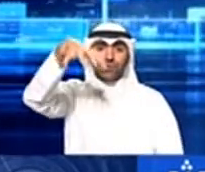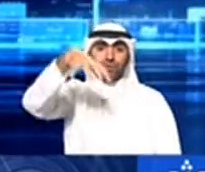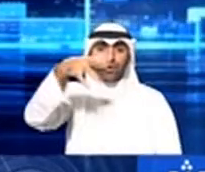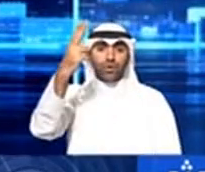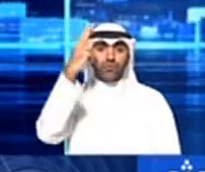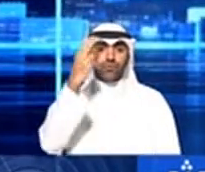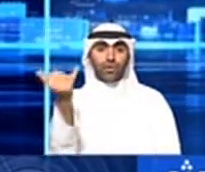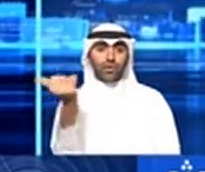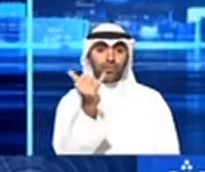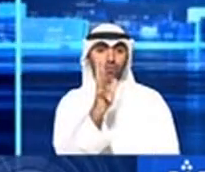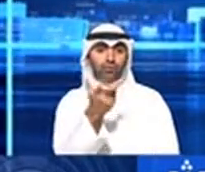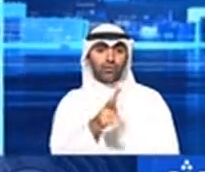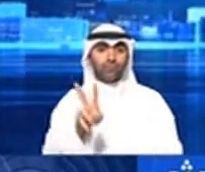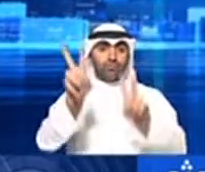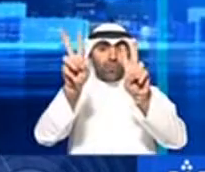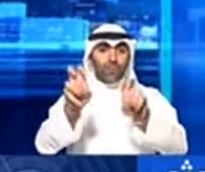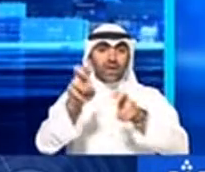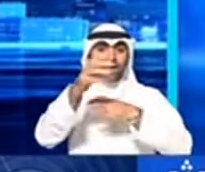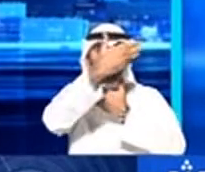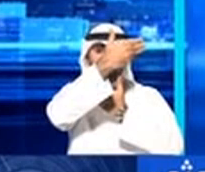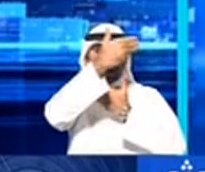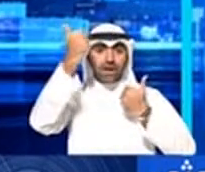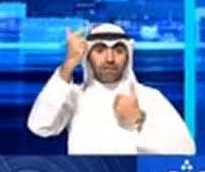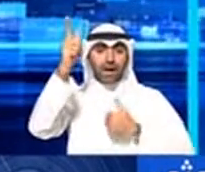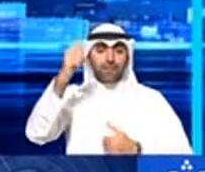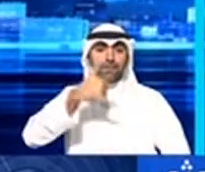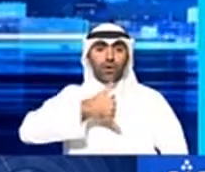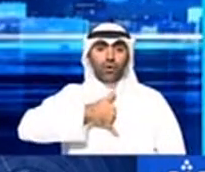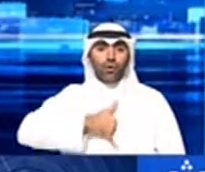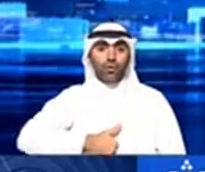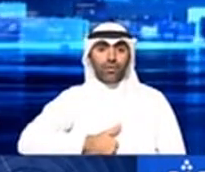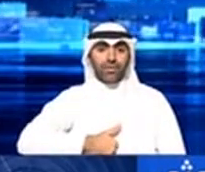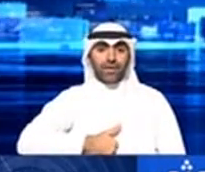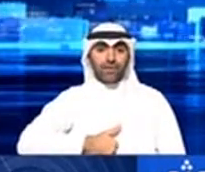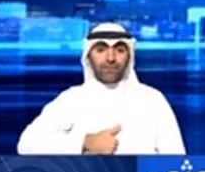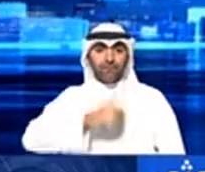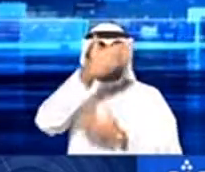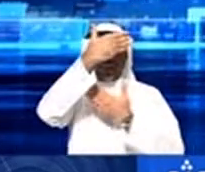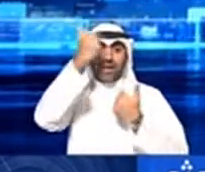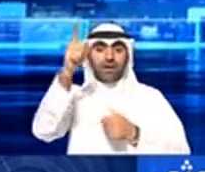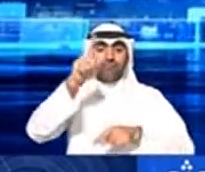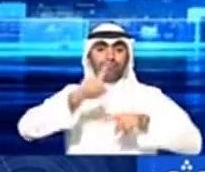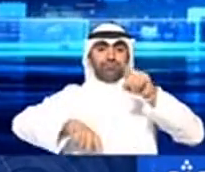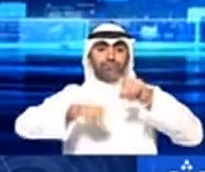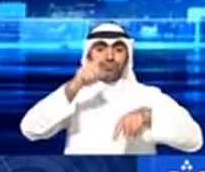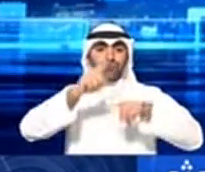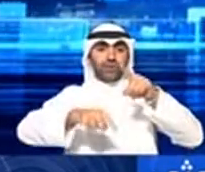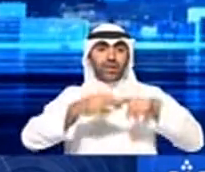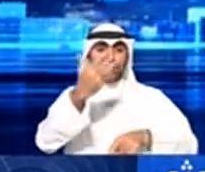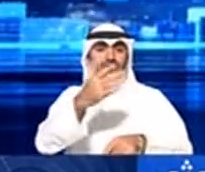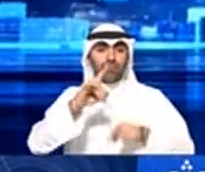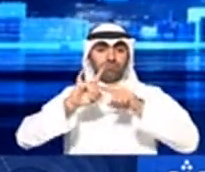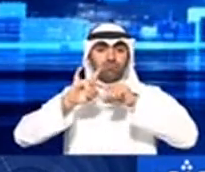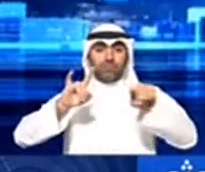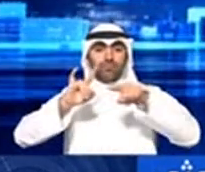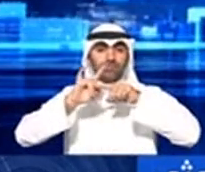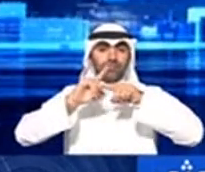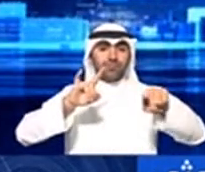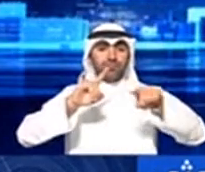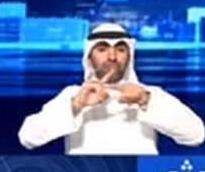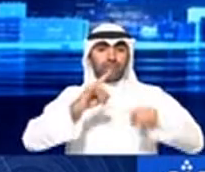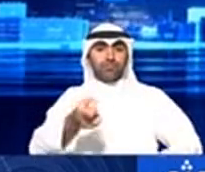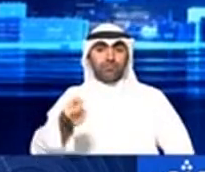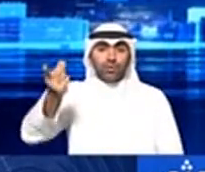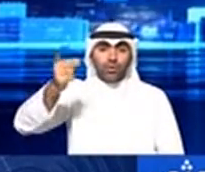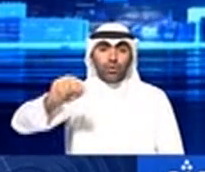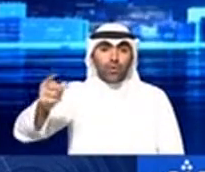والاعتداء على أمن واستقرار المملكة العربية السعودية الشقيقة والمنطقة تستوجب تحرك المجتمع الدولي